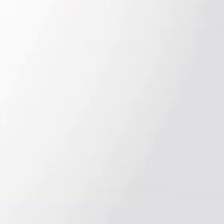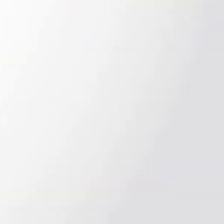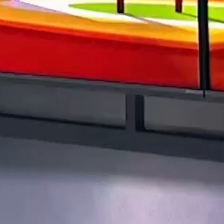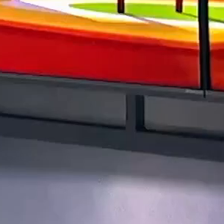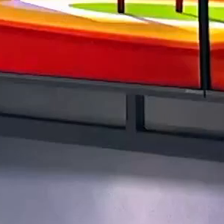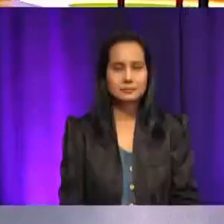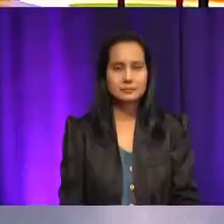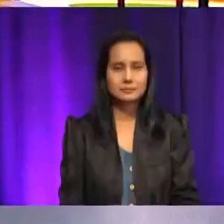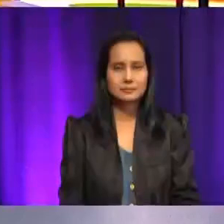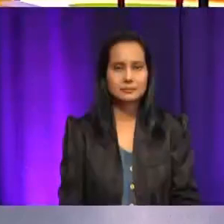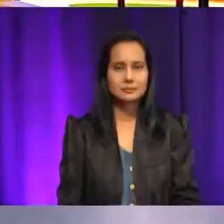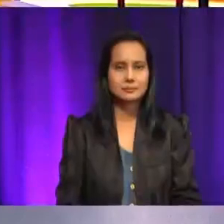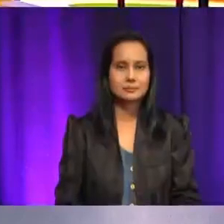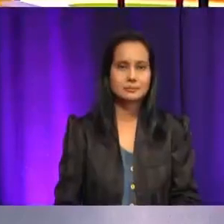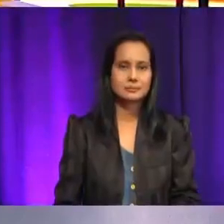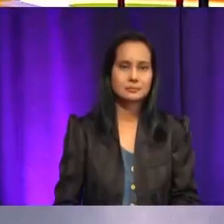Terima kasih